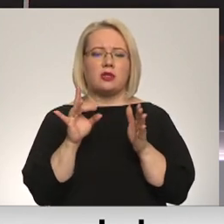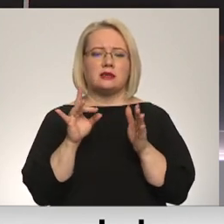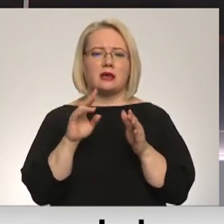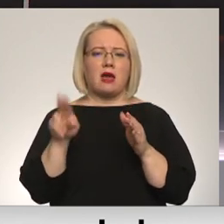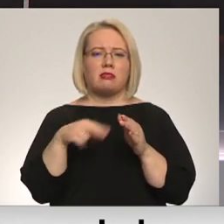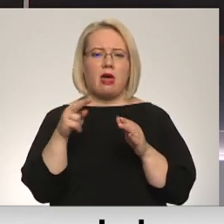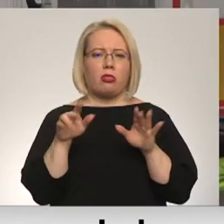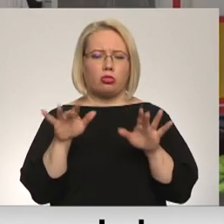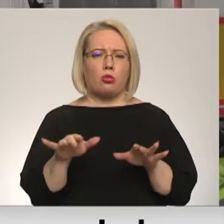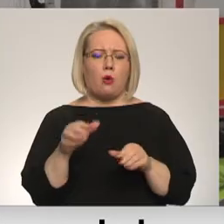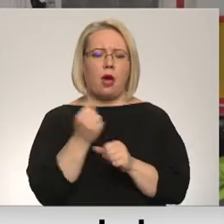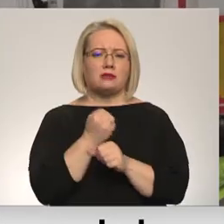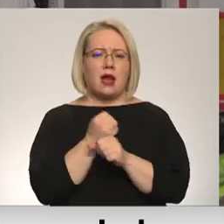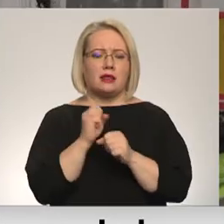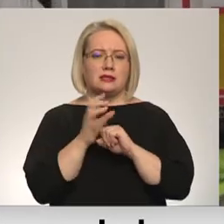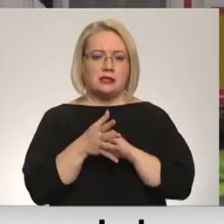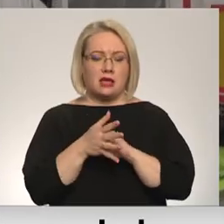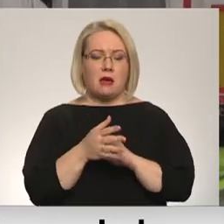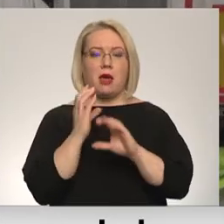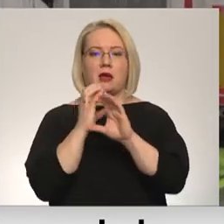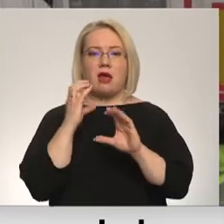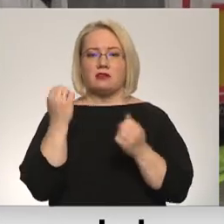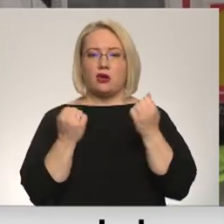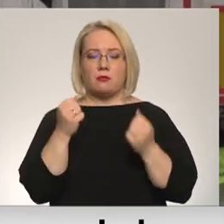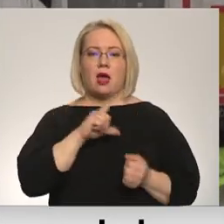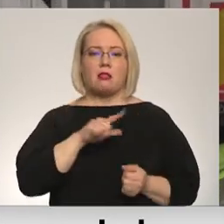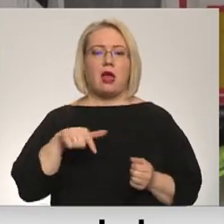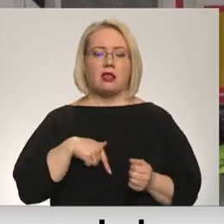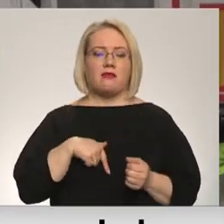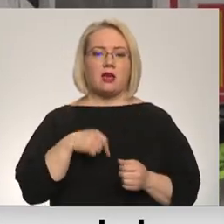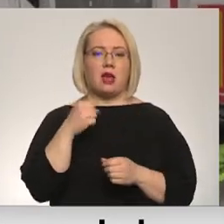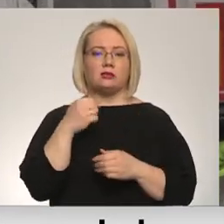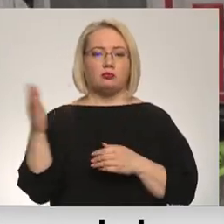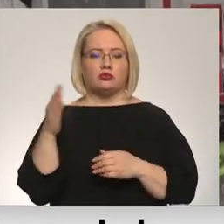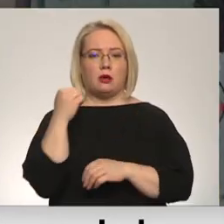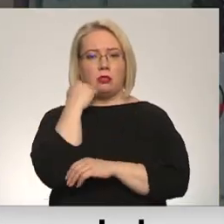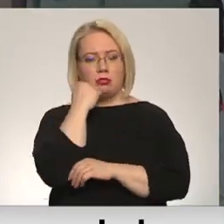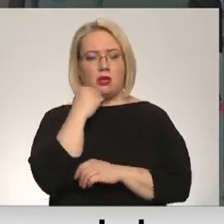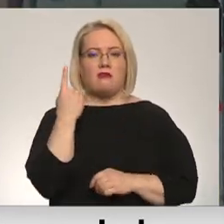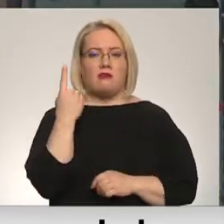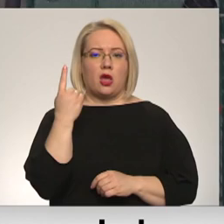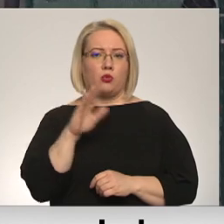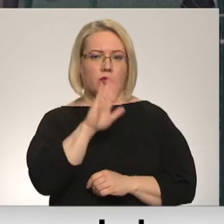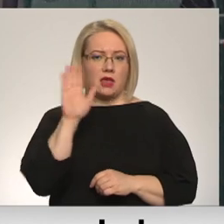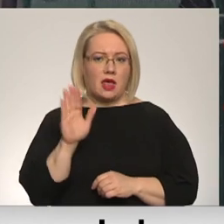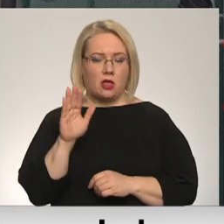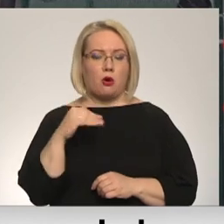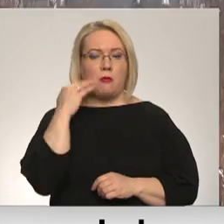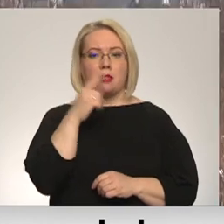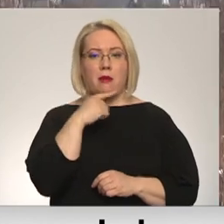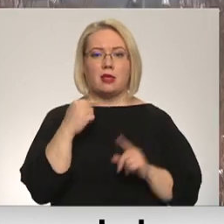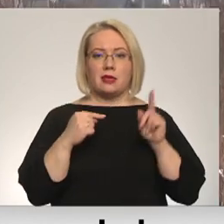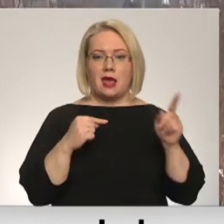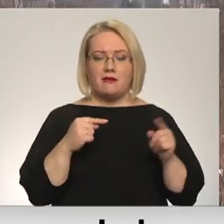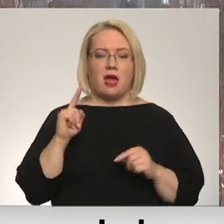sistēma. Kravas auto šoferiem Latvijas pusē dīkstāvē nācies gaidīt vismaz diennakti, taču Baltkrievijas pusē